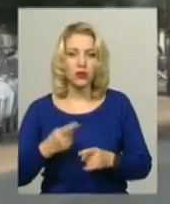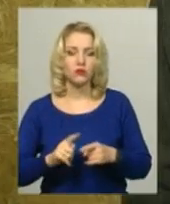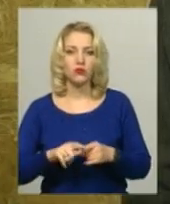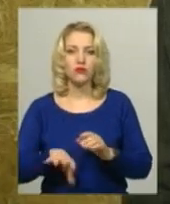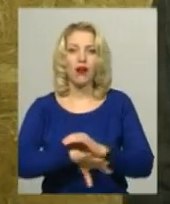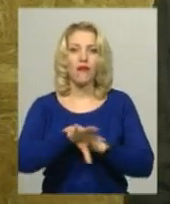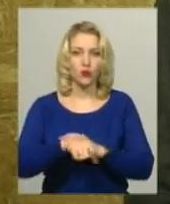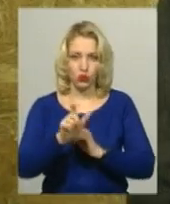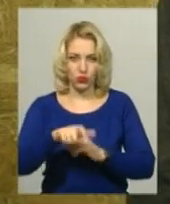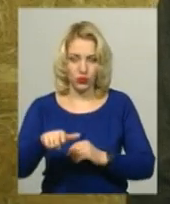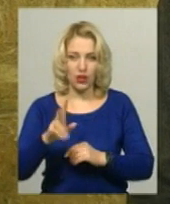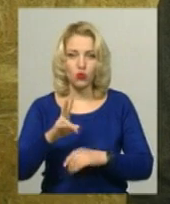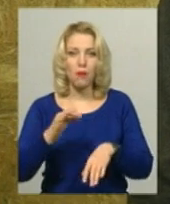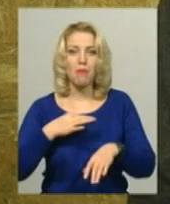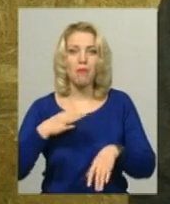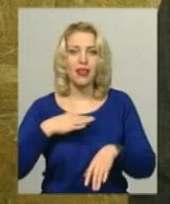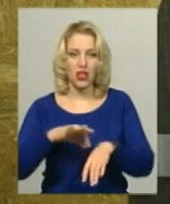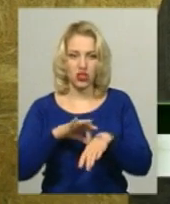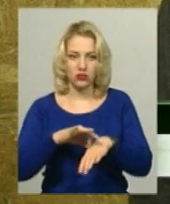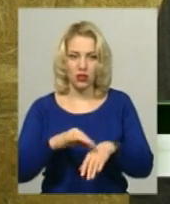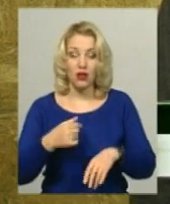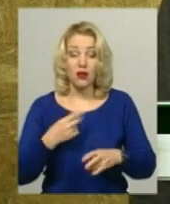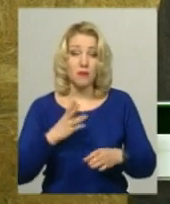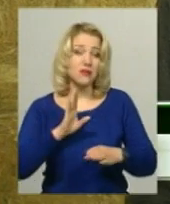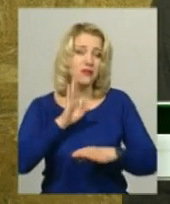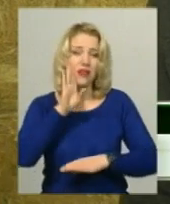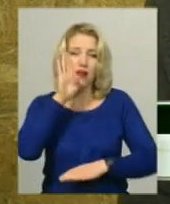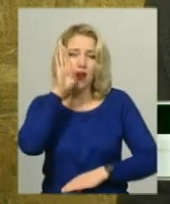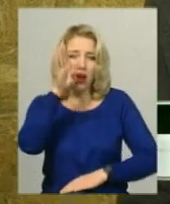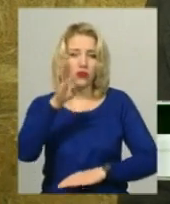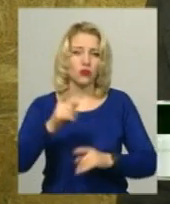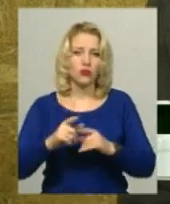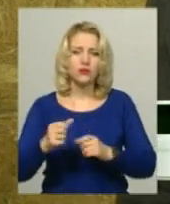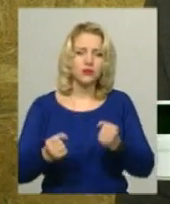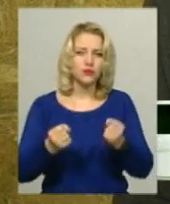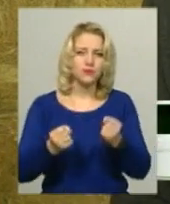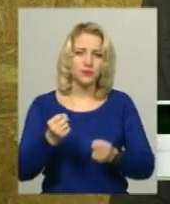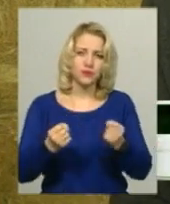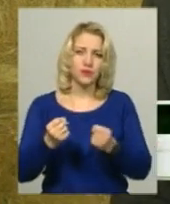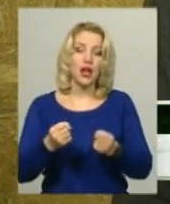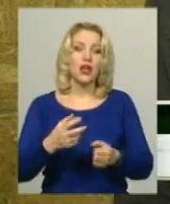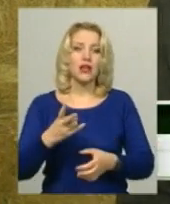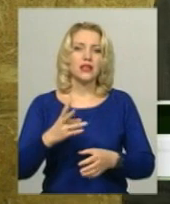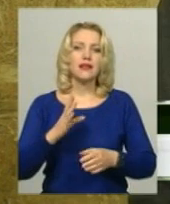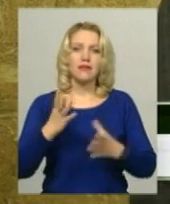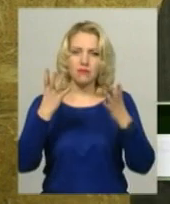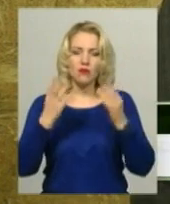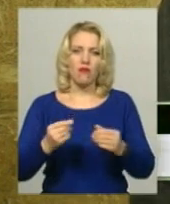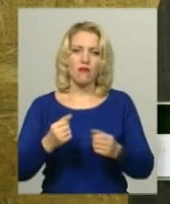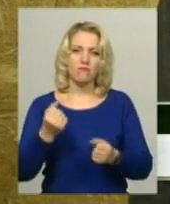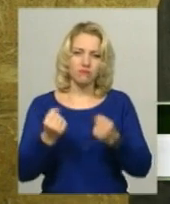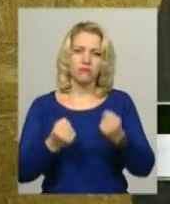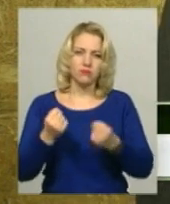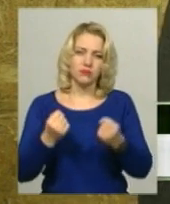шкірою. Нам доводилось прокидатися з самого ранку, зі світанком виїжджати і їхати весь світловий день. І в такому режимі